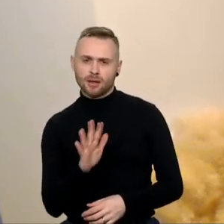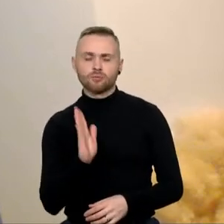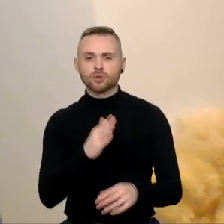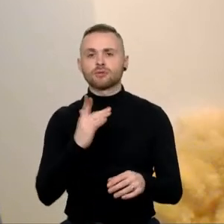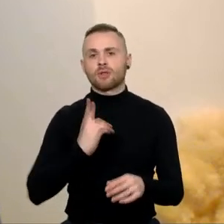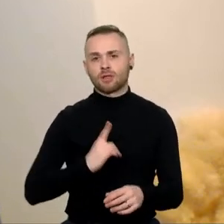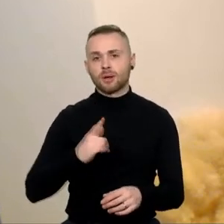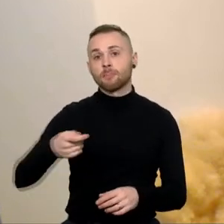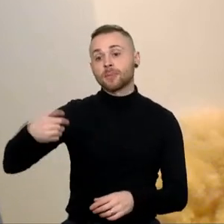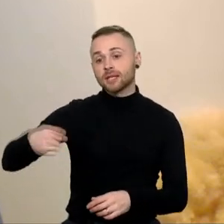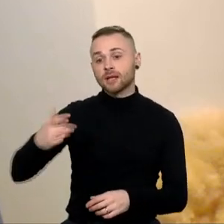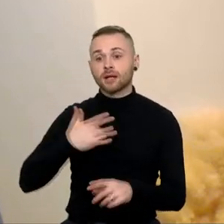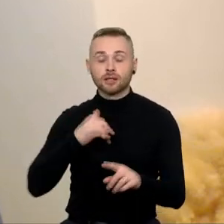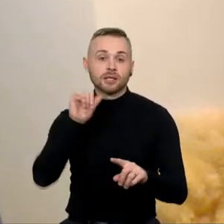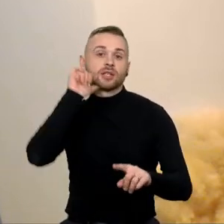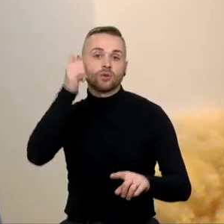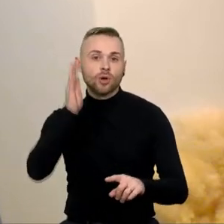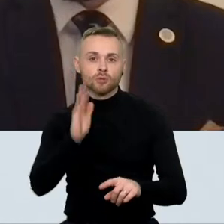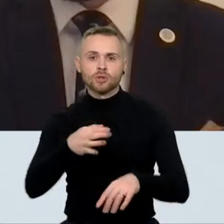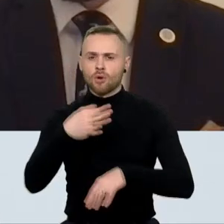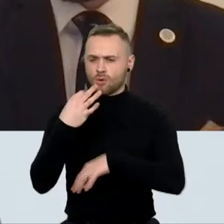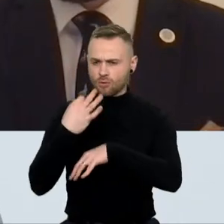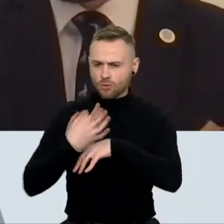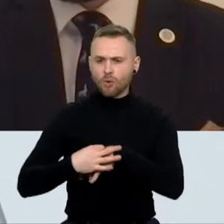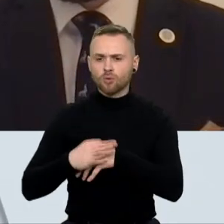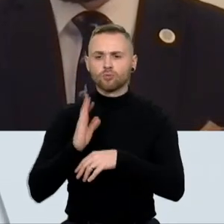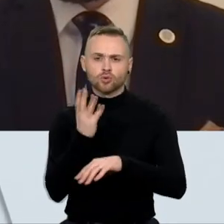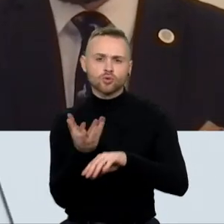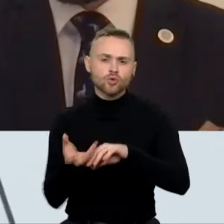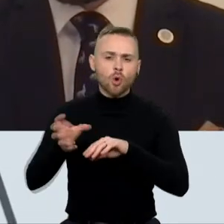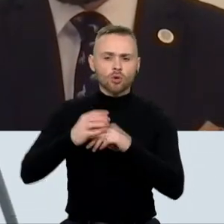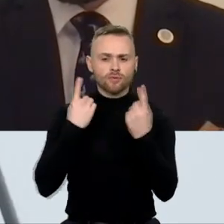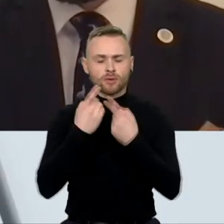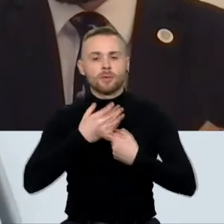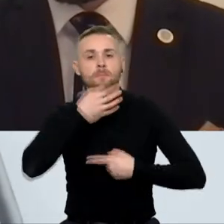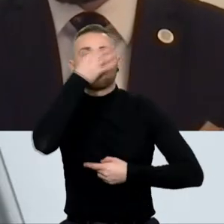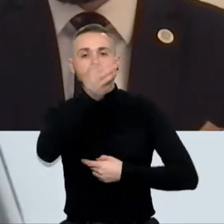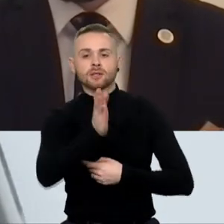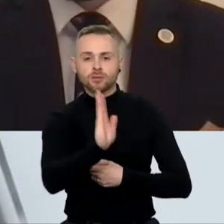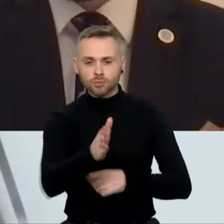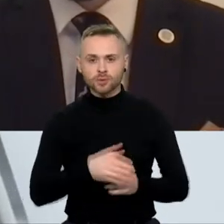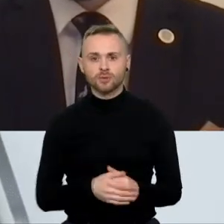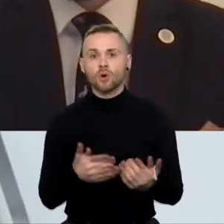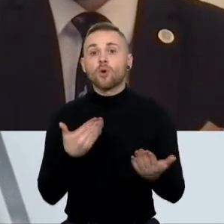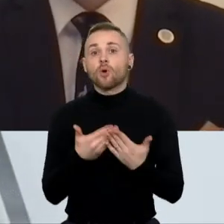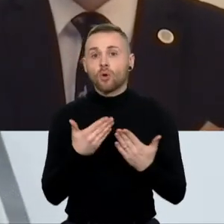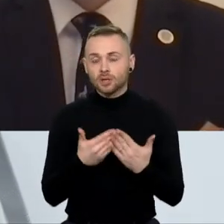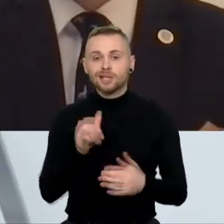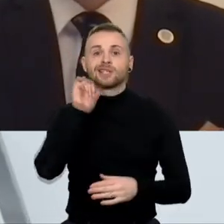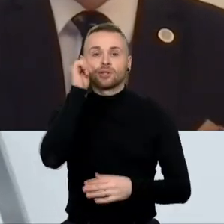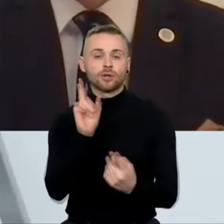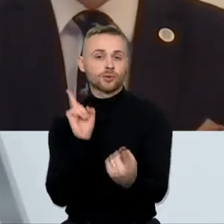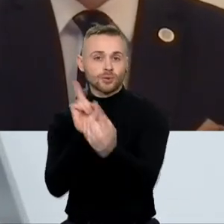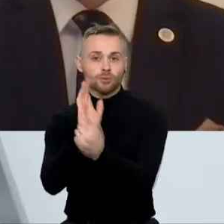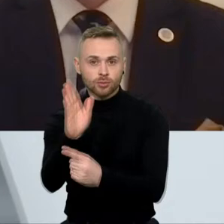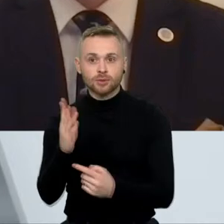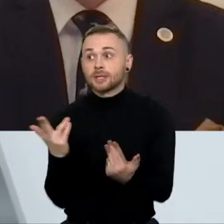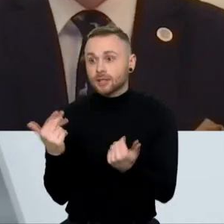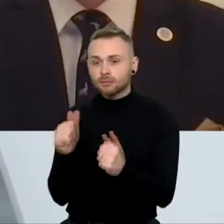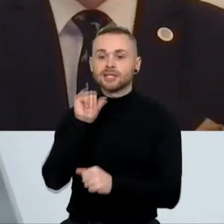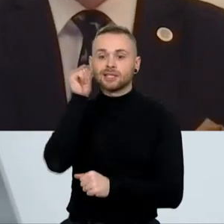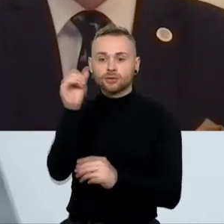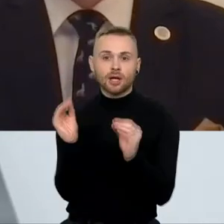mūsų prezidentas galbūt rytoj atsakingai vis tik tai daugiau informacijos galės suteikti, nes susitikimas rytoj turėtų įvykti. Taip, dešimtą ryte,